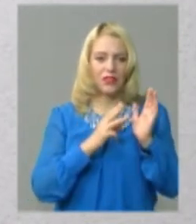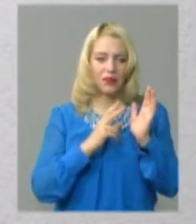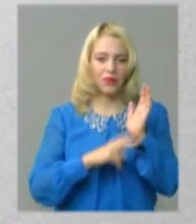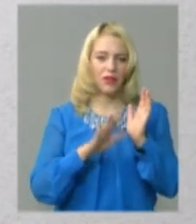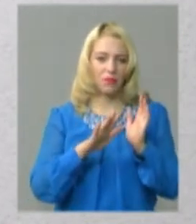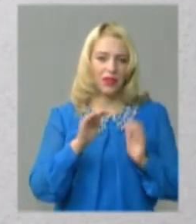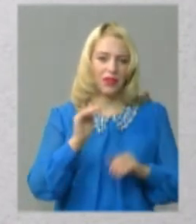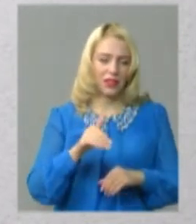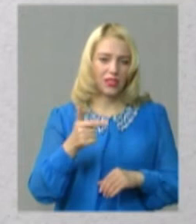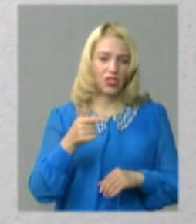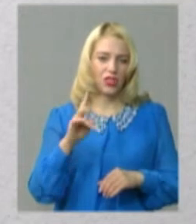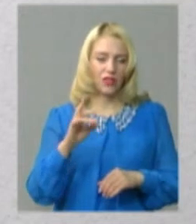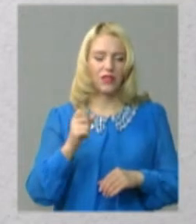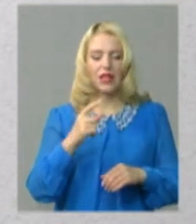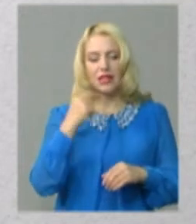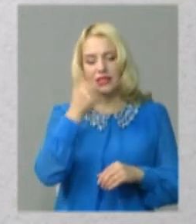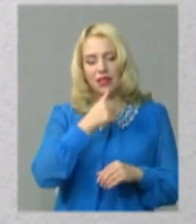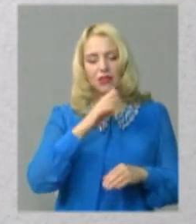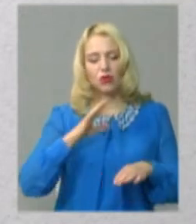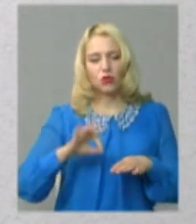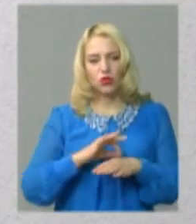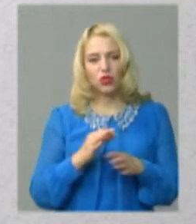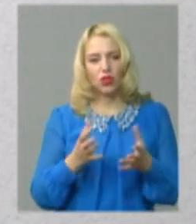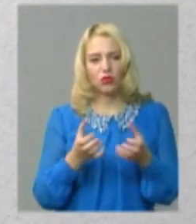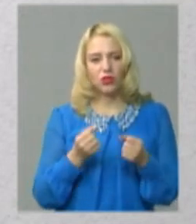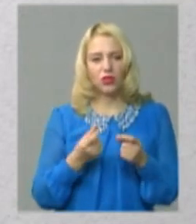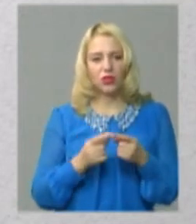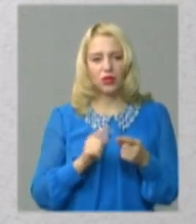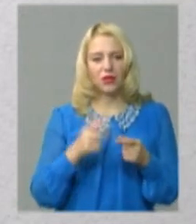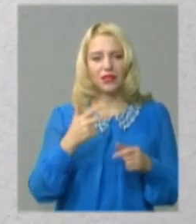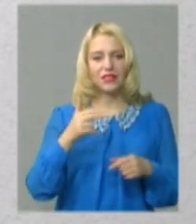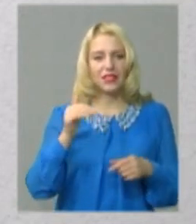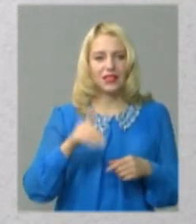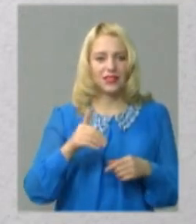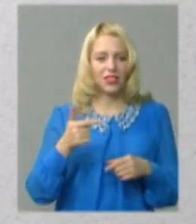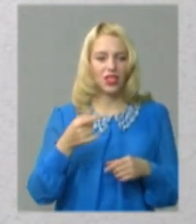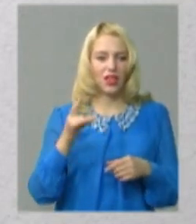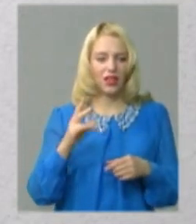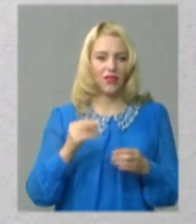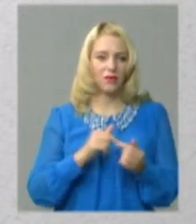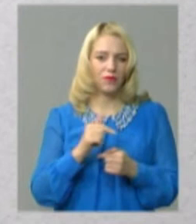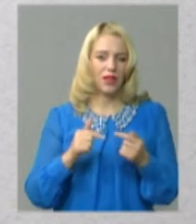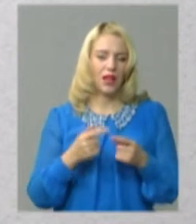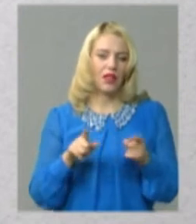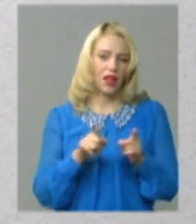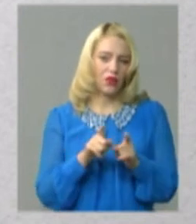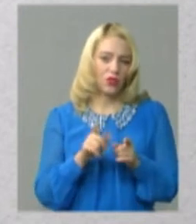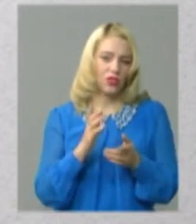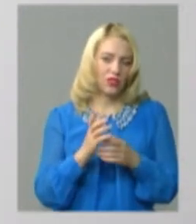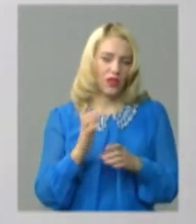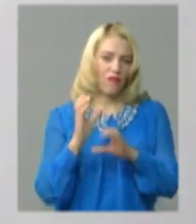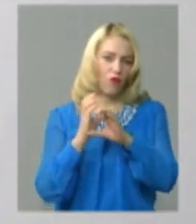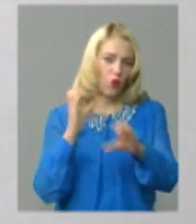гривень За рік дружина від підприємництва отримала понад 7 тисяч гривень У власності подружжя також фургон і вантажний